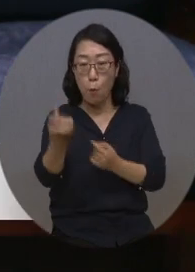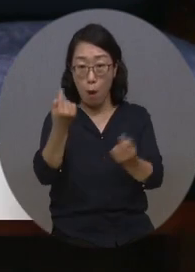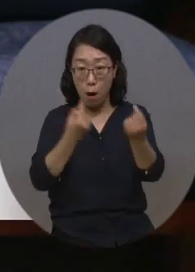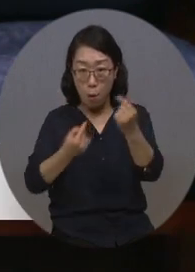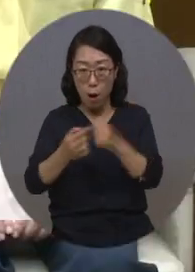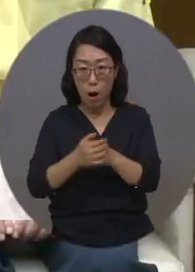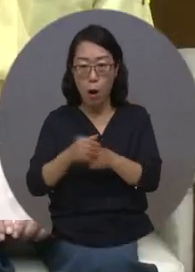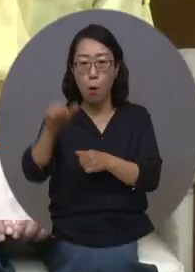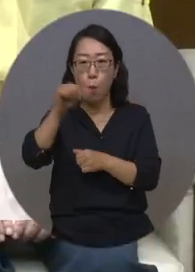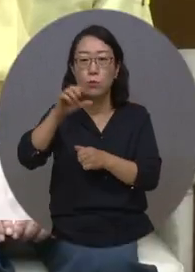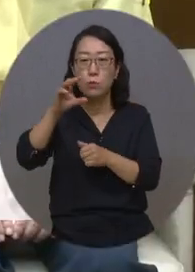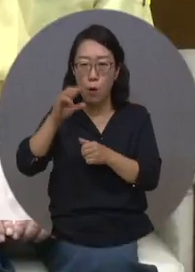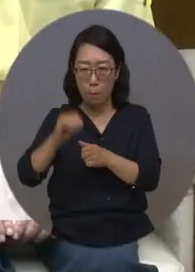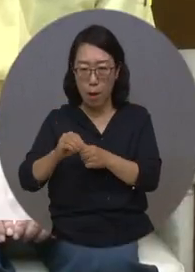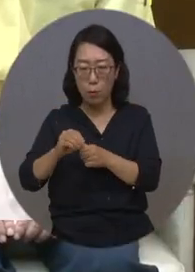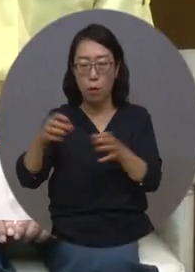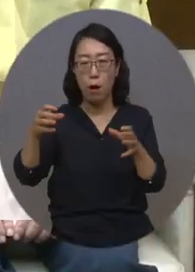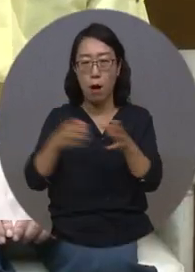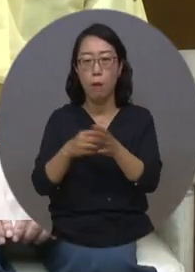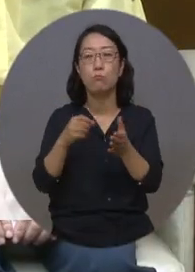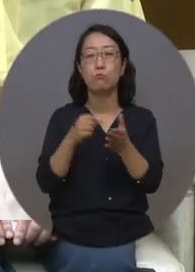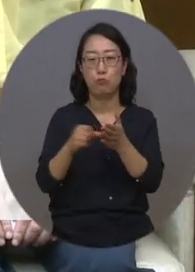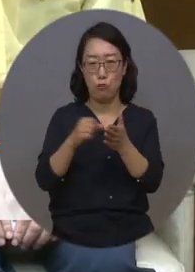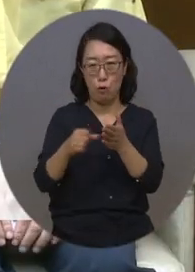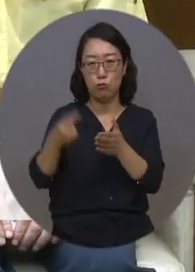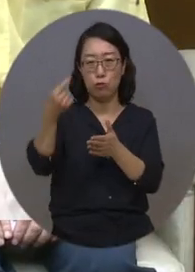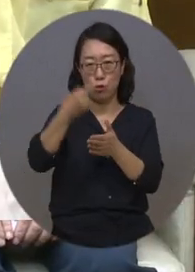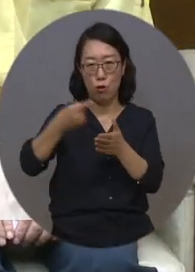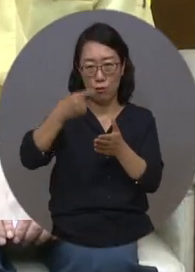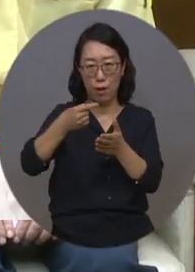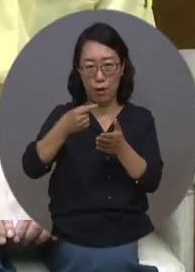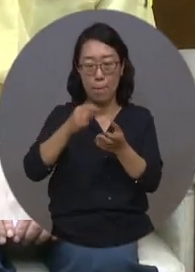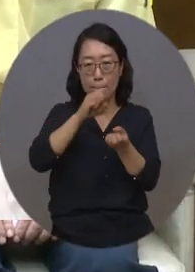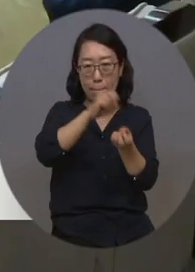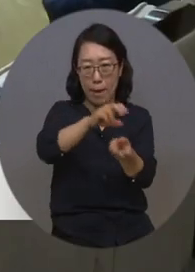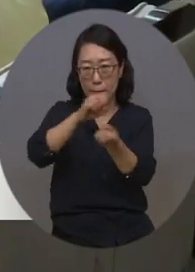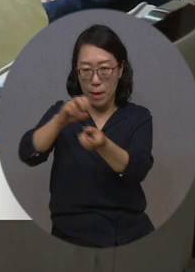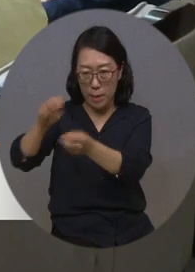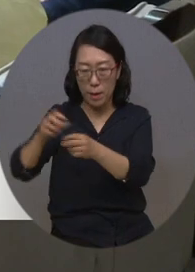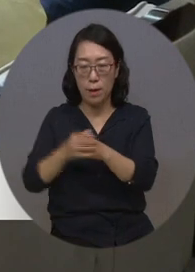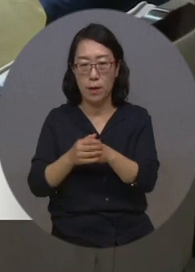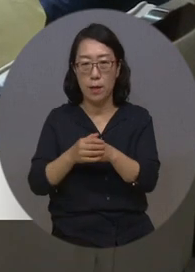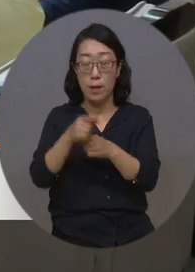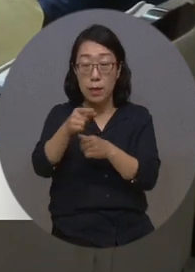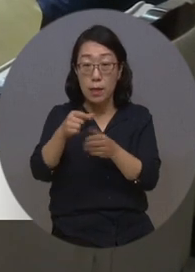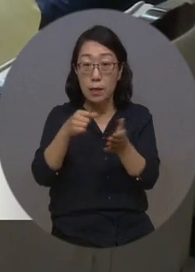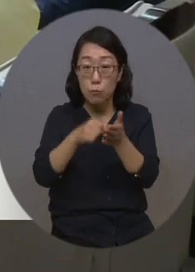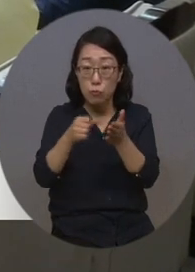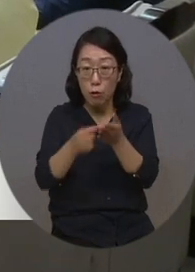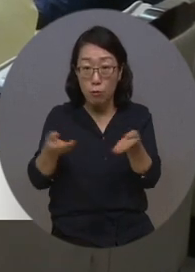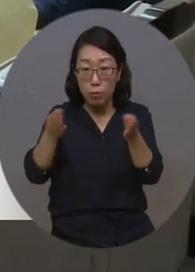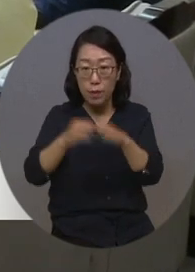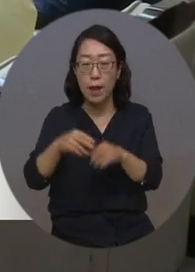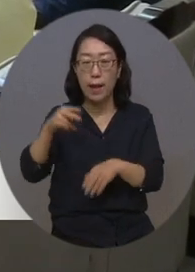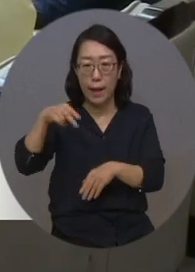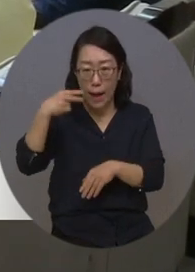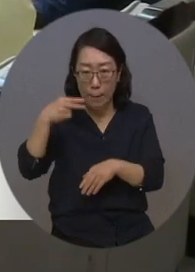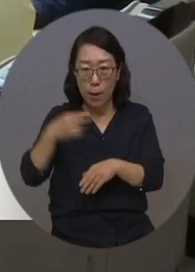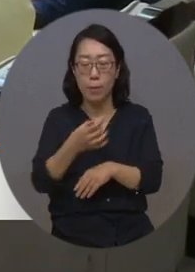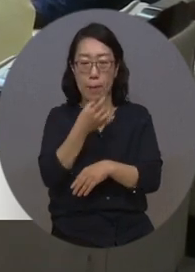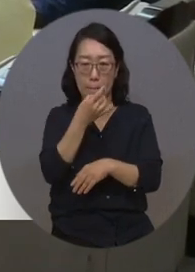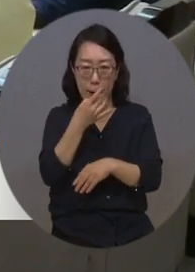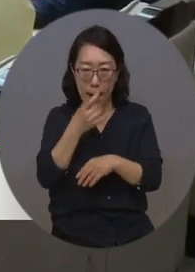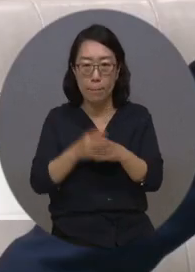5천만 원 상당의 사랑꾸러미 천상자가 전달됐습니다. 이번 사랑꾸러미는 라면과 즉석밥,